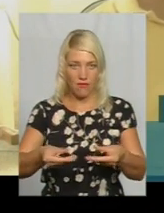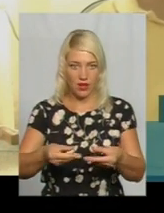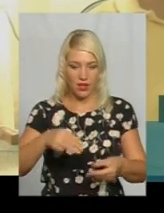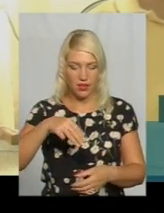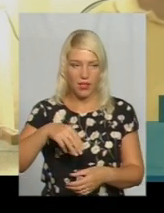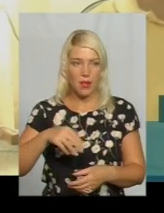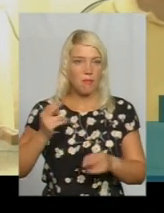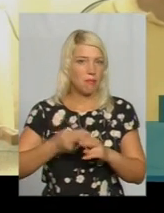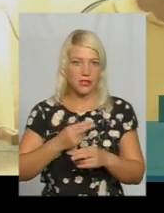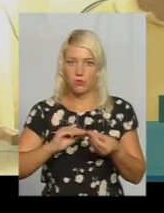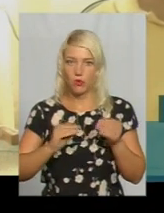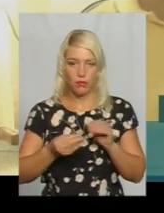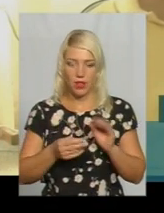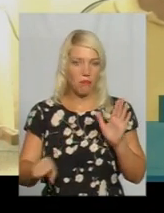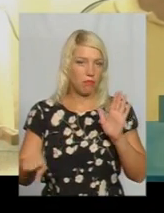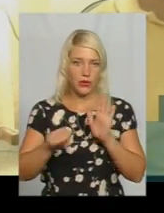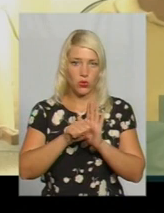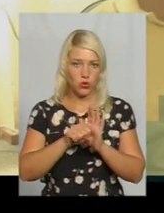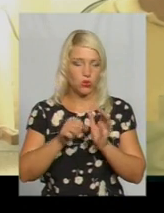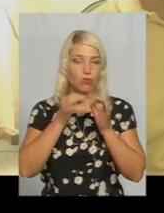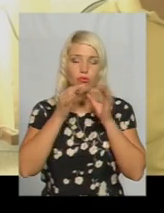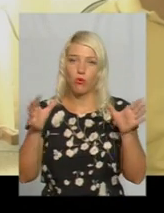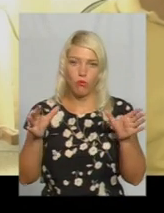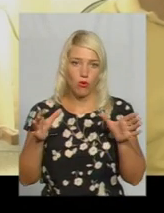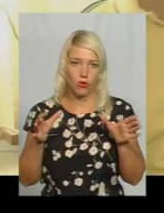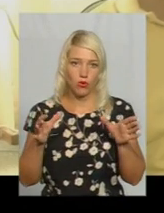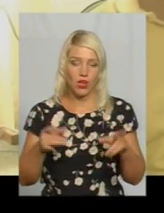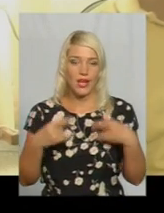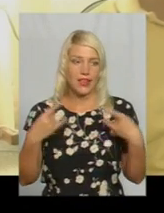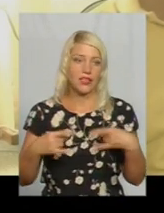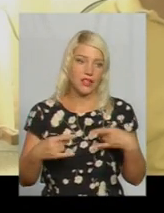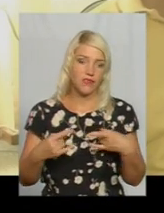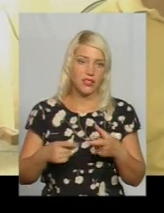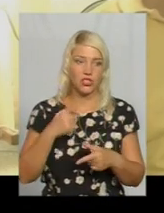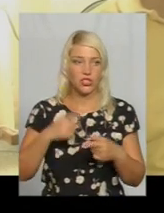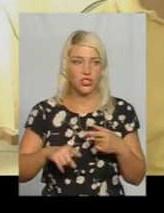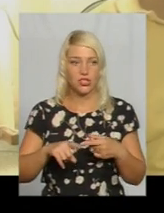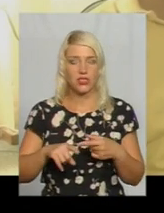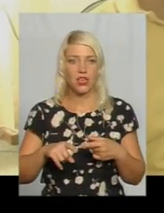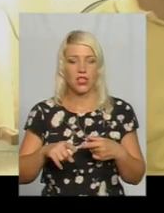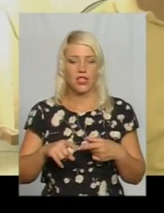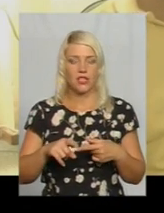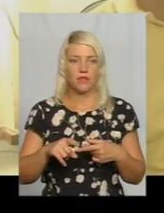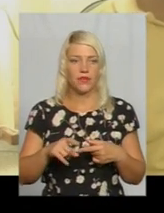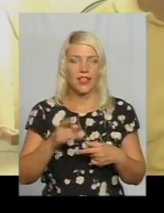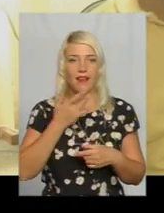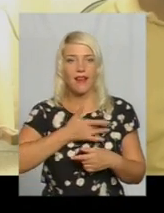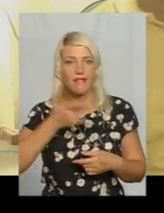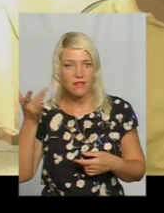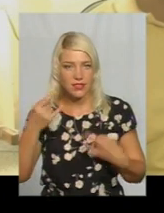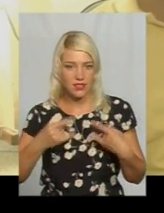без ніяких проблем підключити до любого телевізора, чи це радянського випуску, чи це